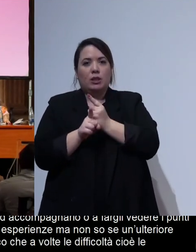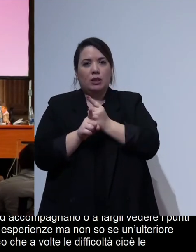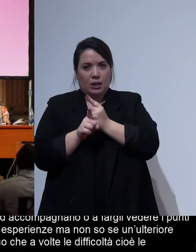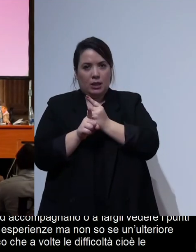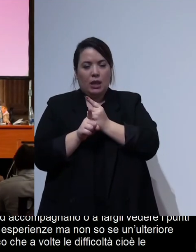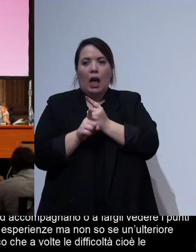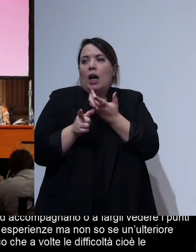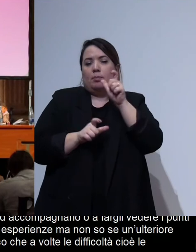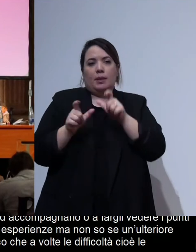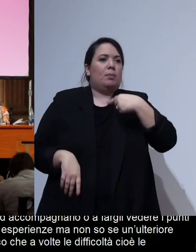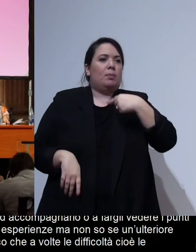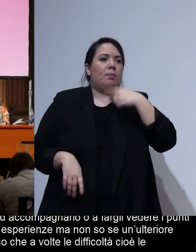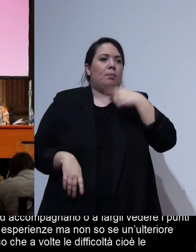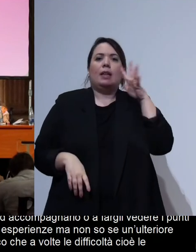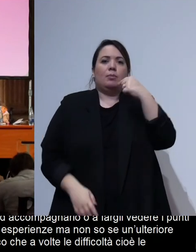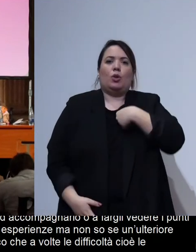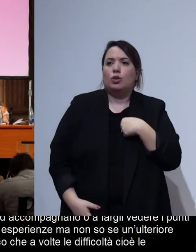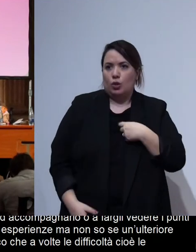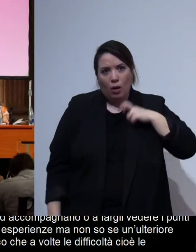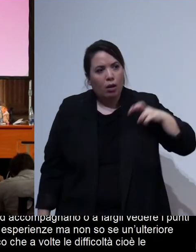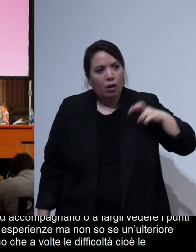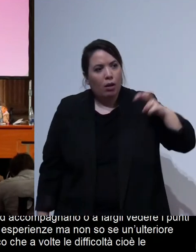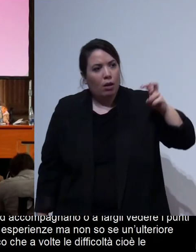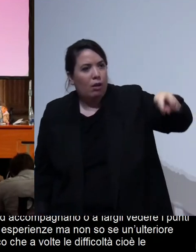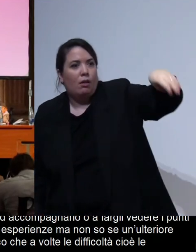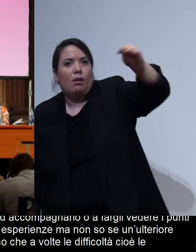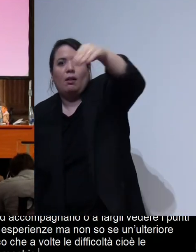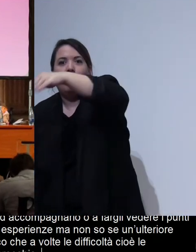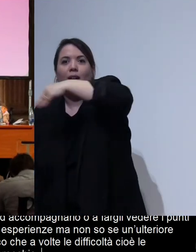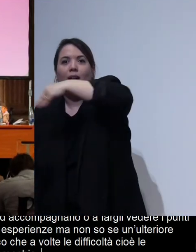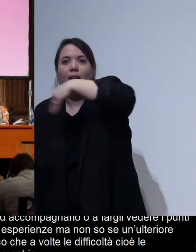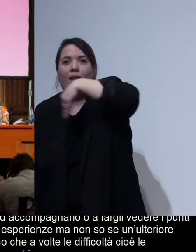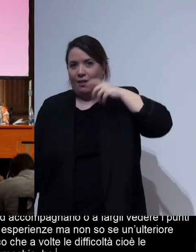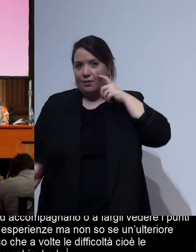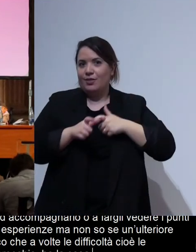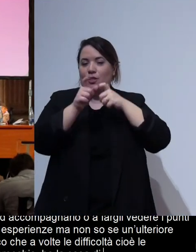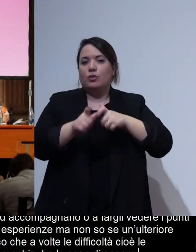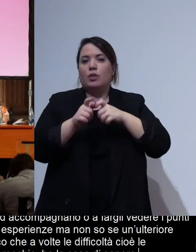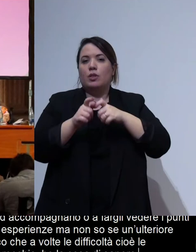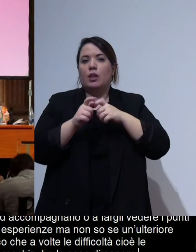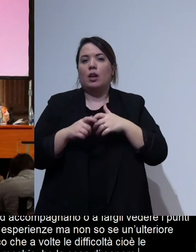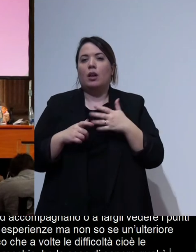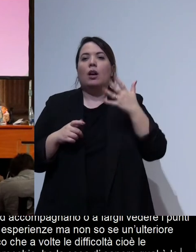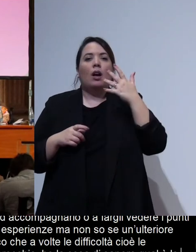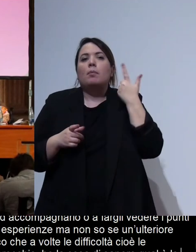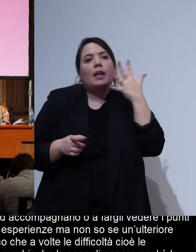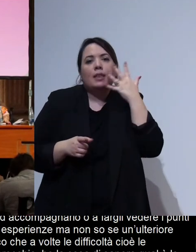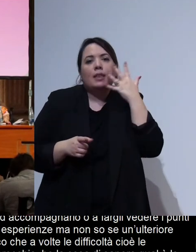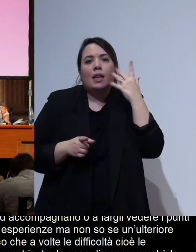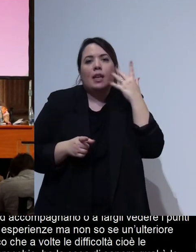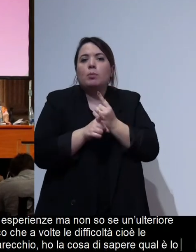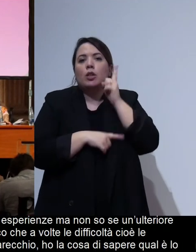sono per esempio io ogni volta che giro e giro parecchio ho la cosa di sapere qual è lo shampoo e qual è il bagno schiuma dentro una